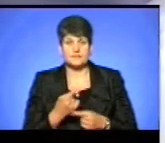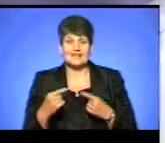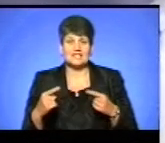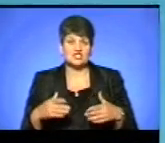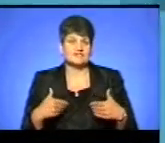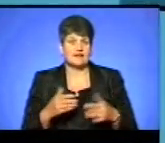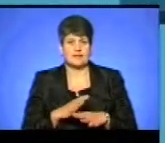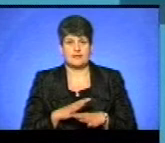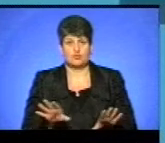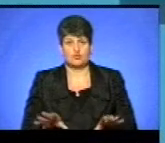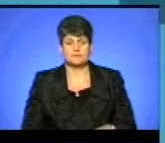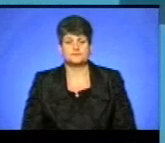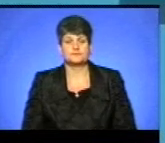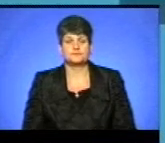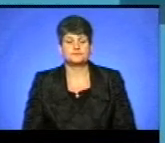звернень не було.